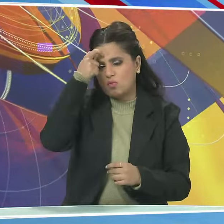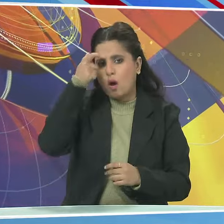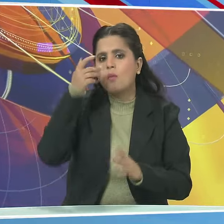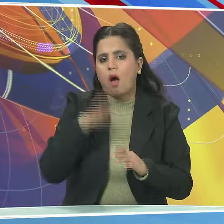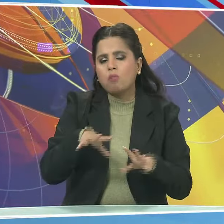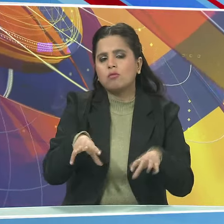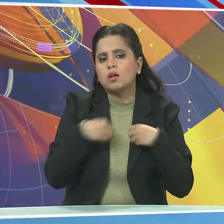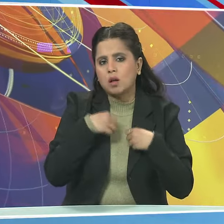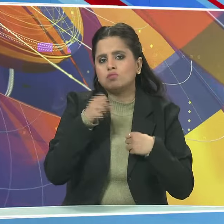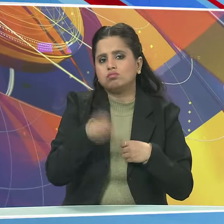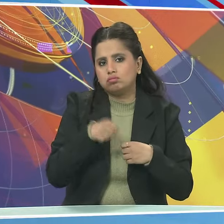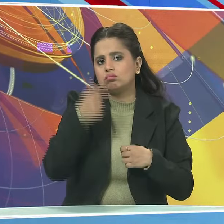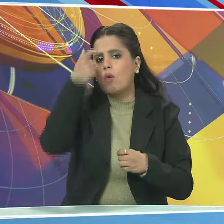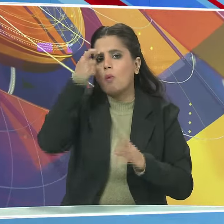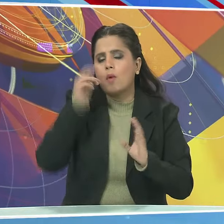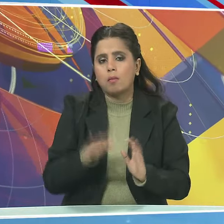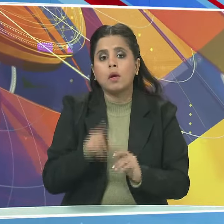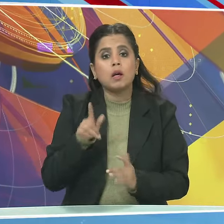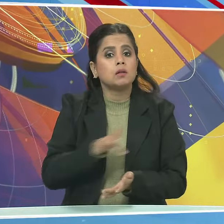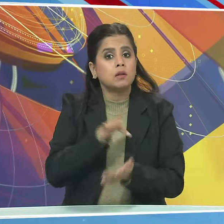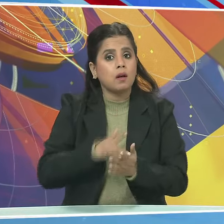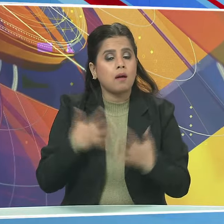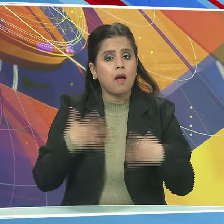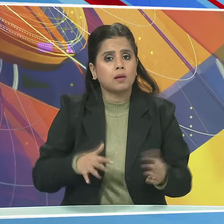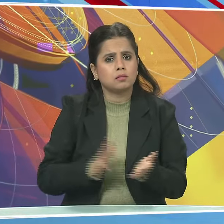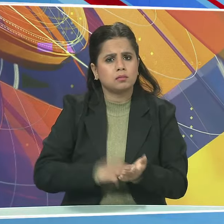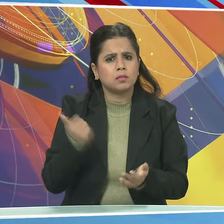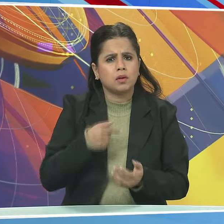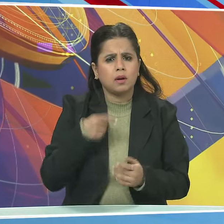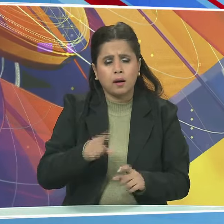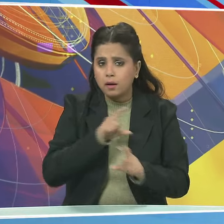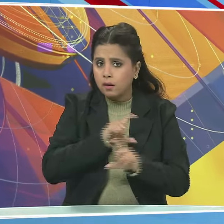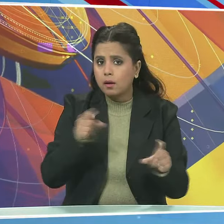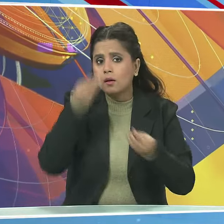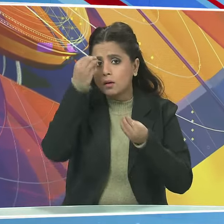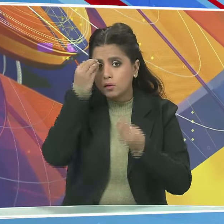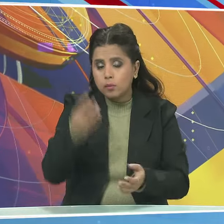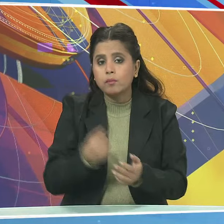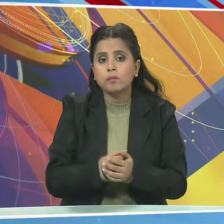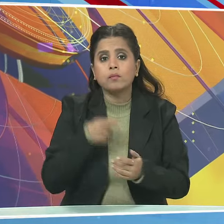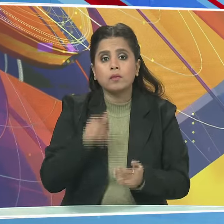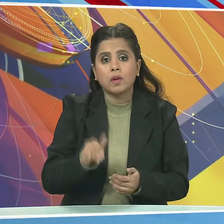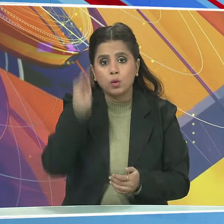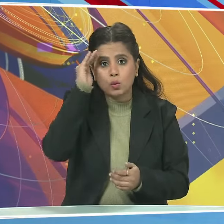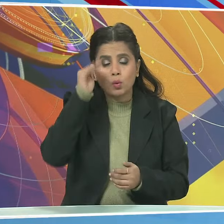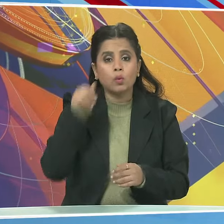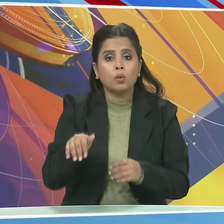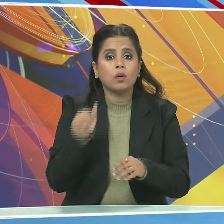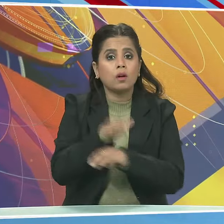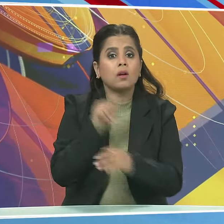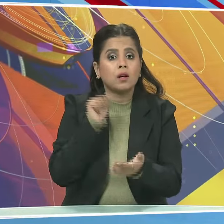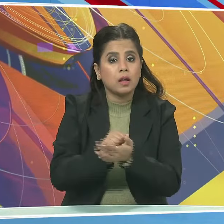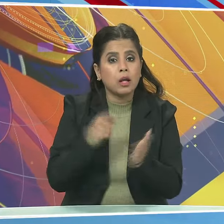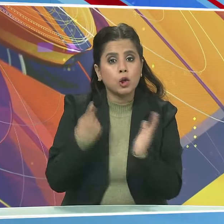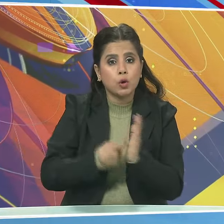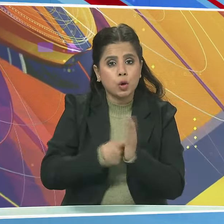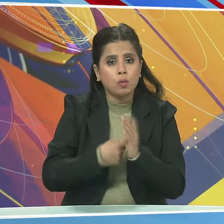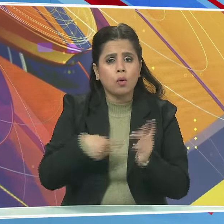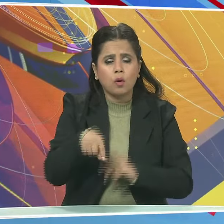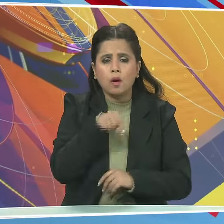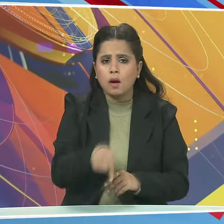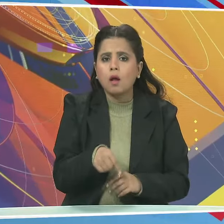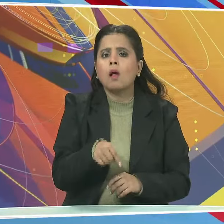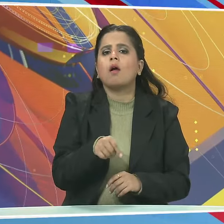स्वीकार किया है केंद्रिय स्वास्तो परिवार किया है कि समाचार पत्र में छपी रिपोर्ट गलत